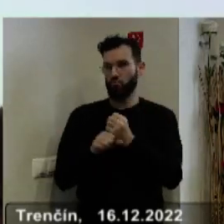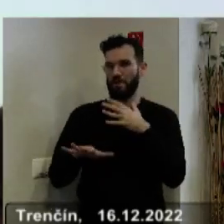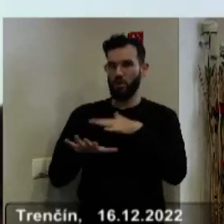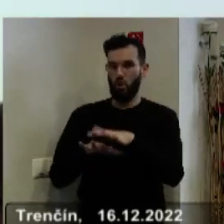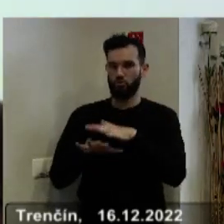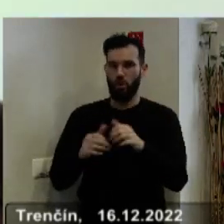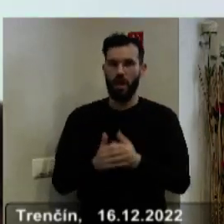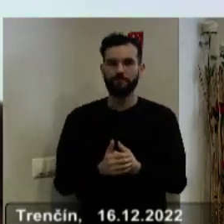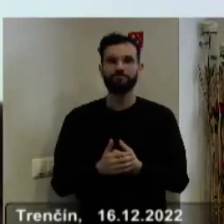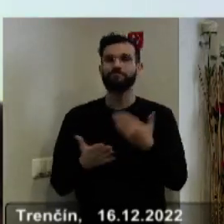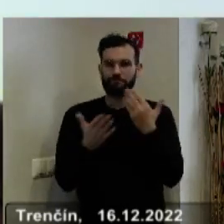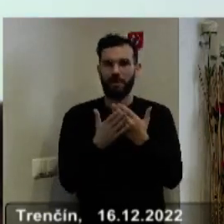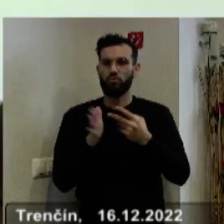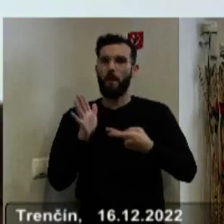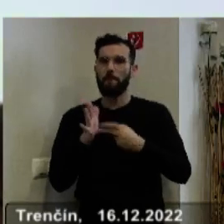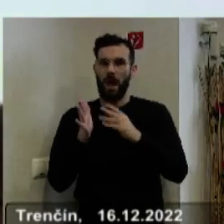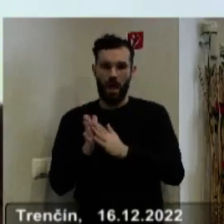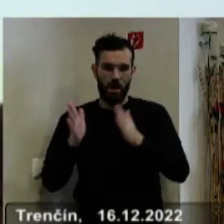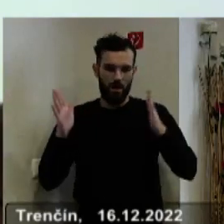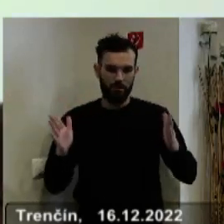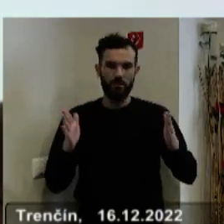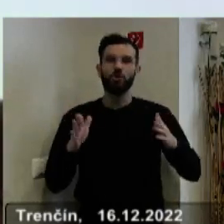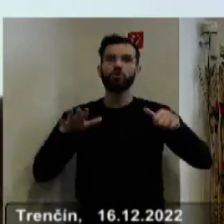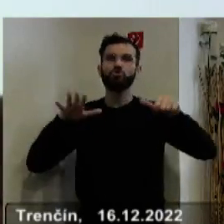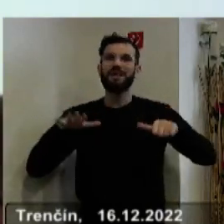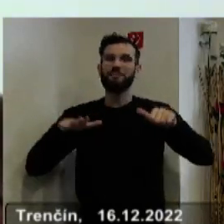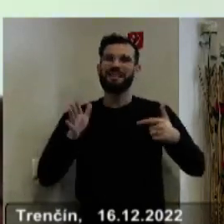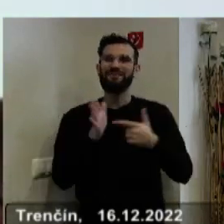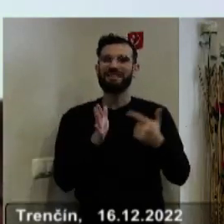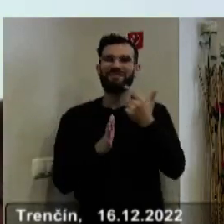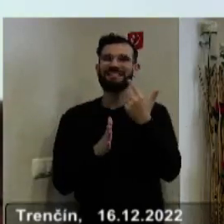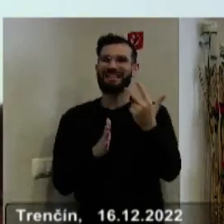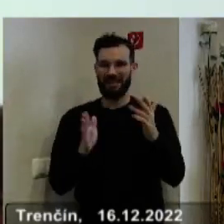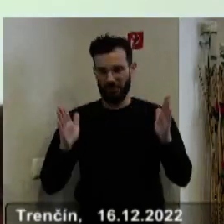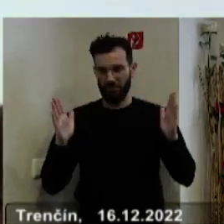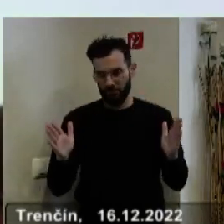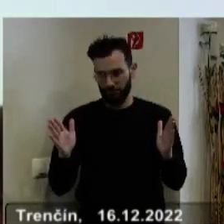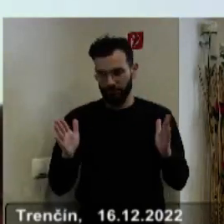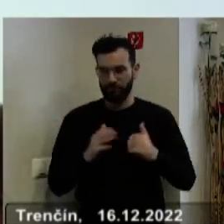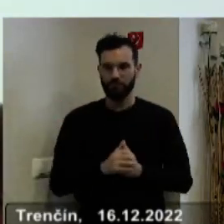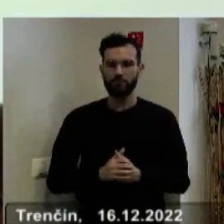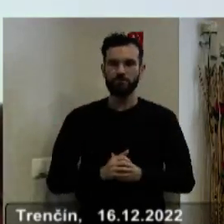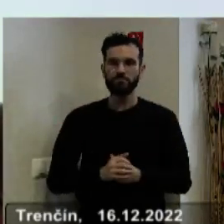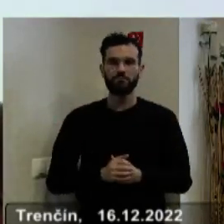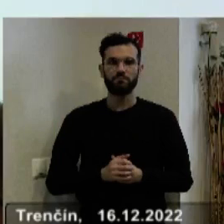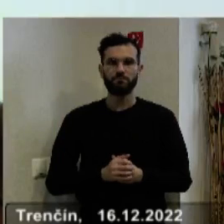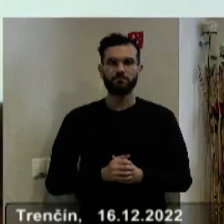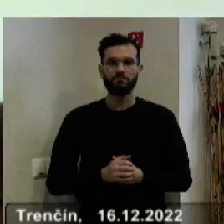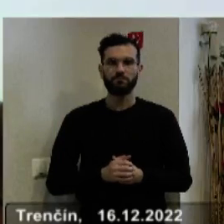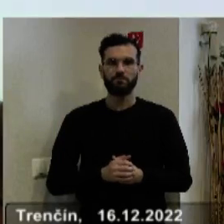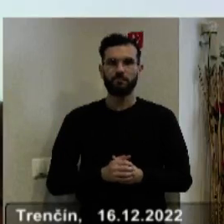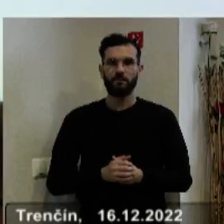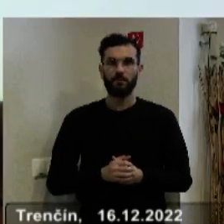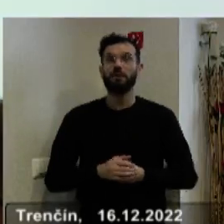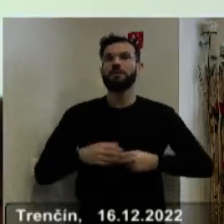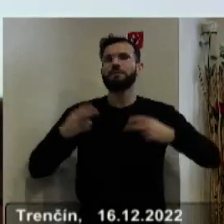takto bol koncipovaný celý plán na prvý pôrok 2023. Samozrejme